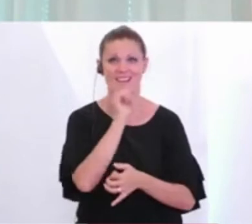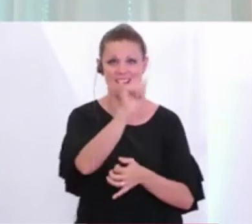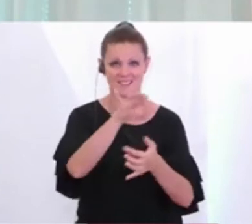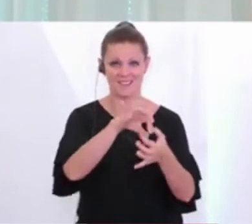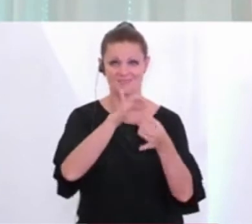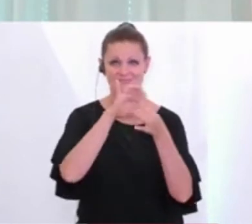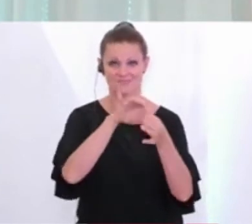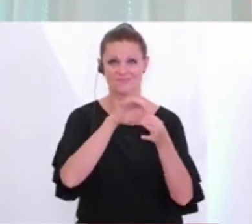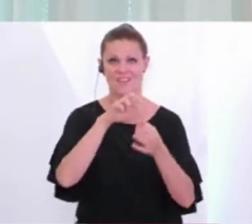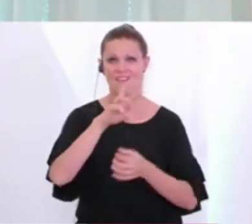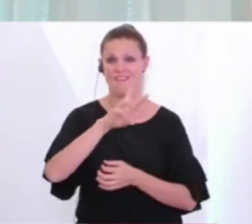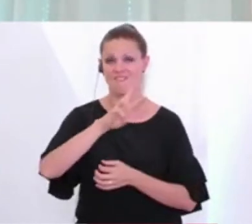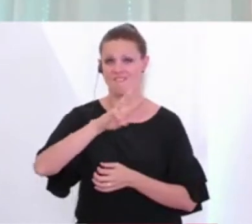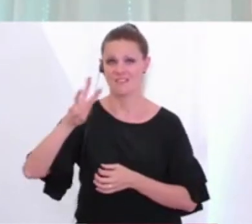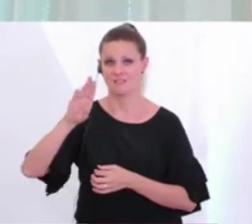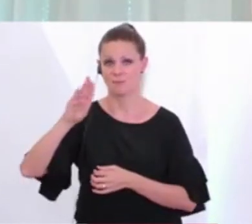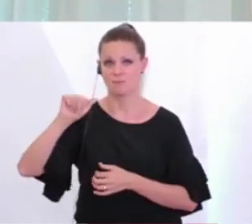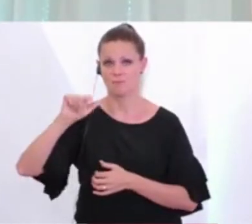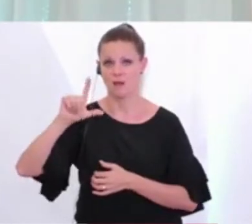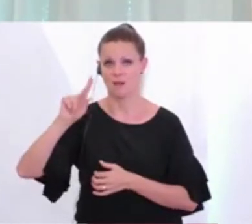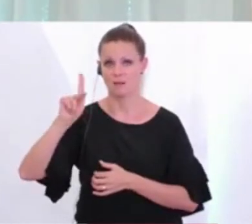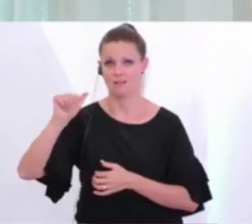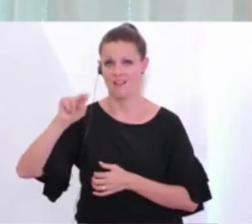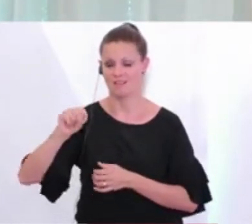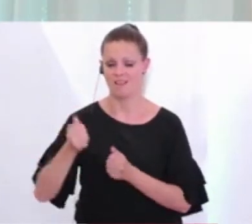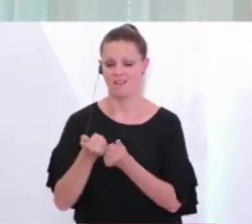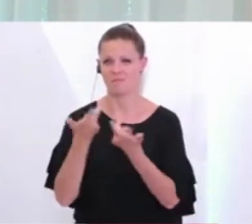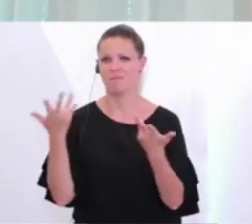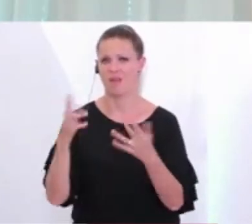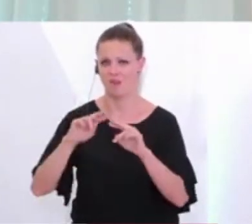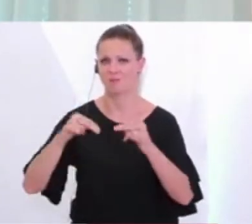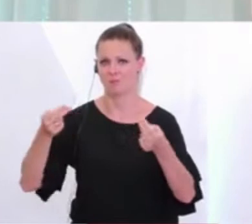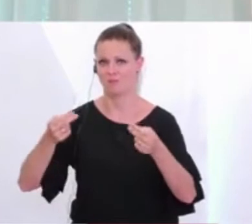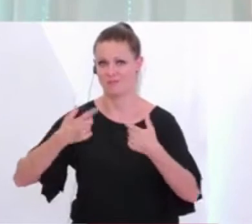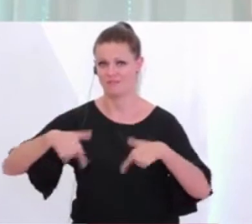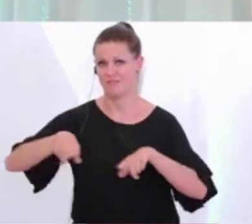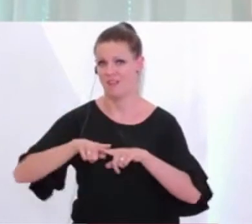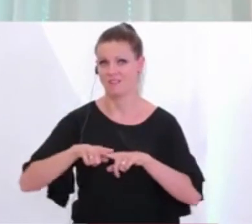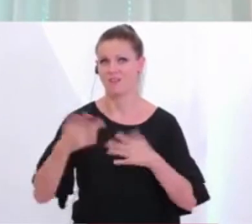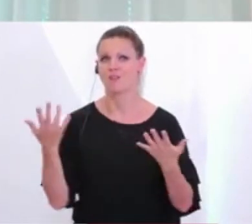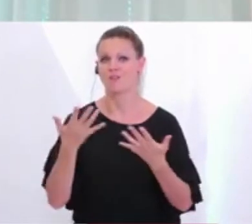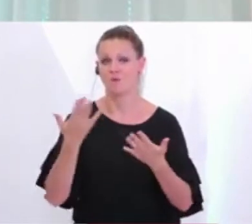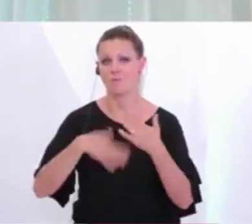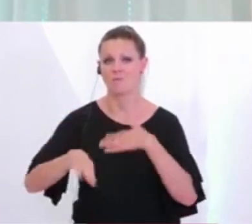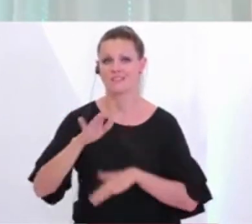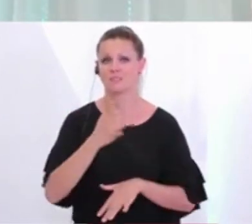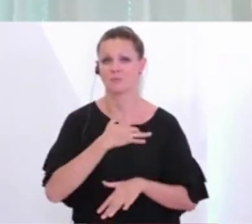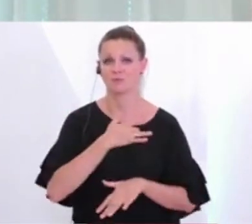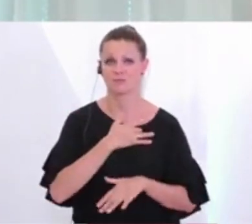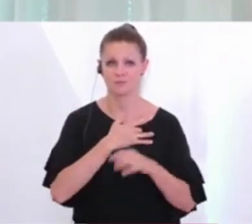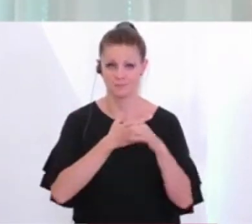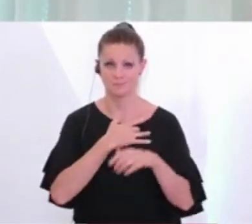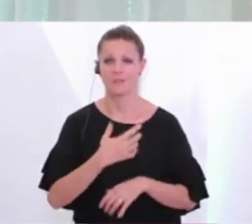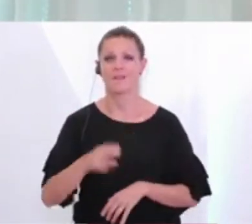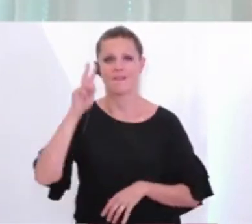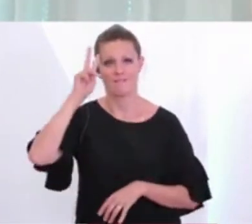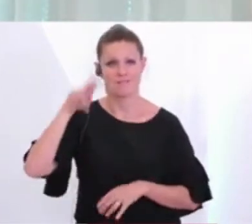Westbalkan feststellen müssen, in mehreren Bundesländern hauptbetroffen, dabei Wien, Niederösterreich, Burgenland, Steiermark